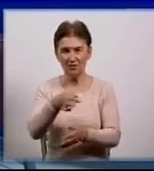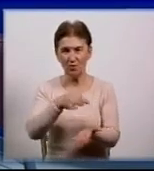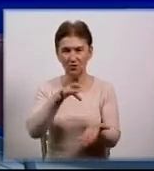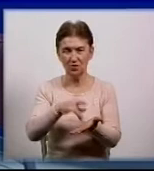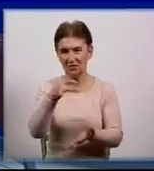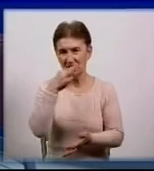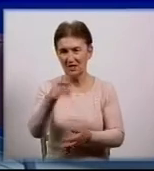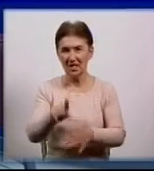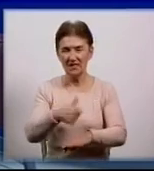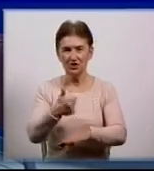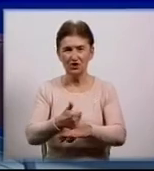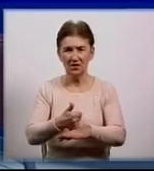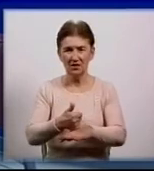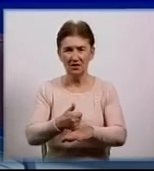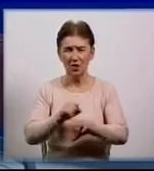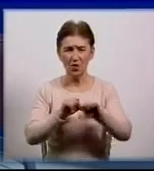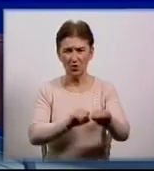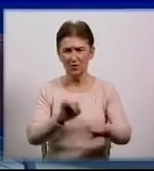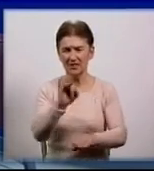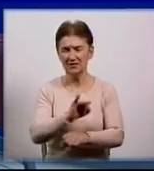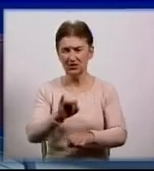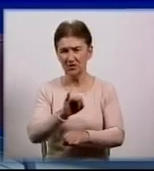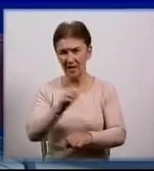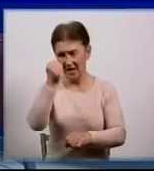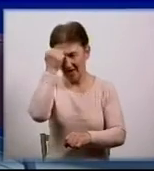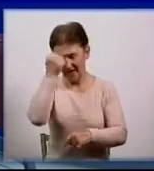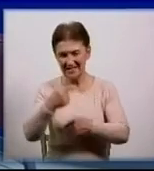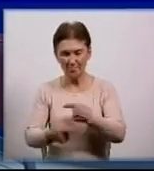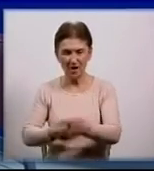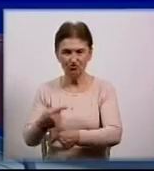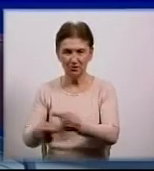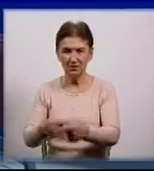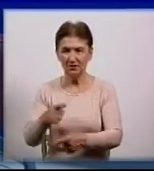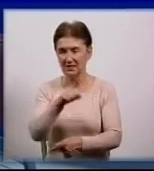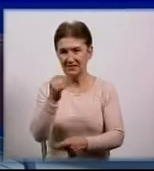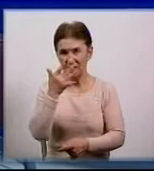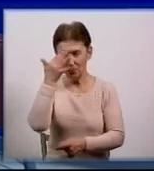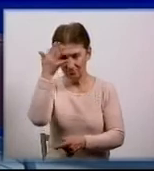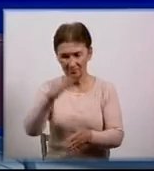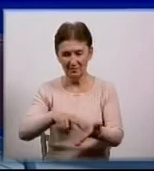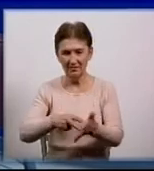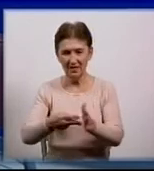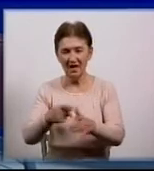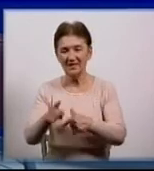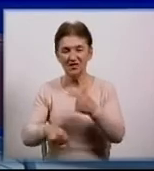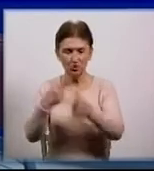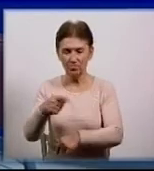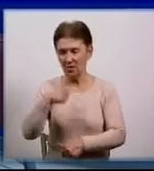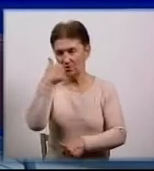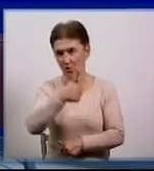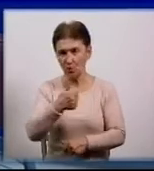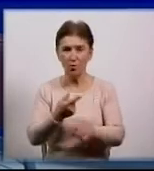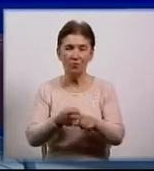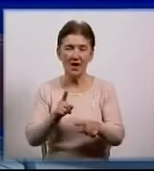начальник міського відділу з охорони культурної спадщини Надія Лісняк. Реалізувати задумане зможуть не раніше наступного року. Фортеця